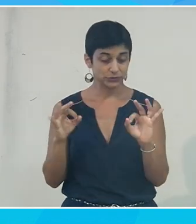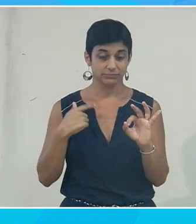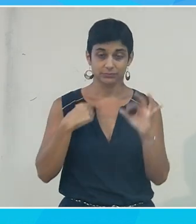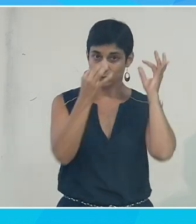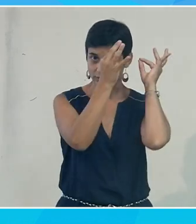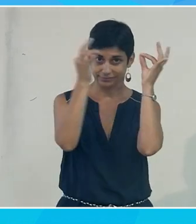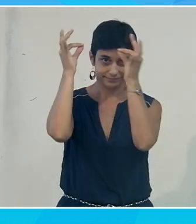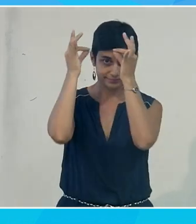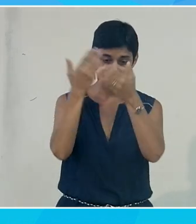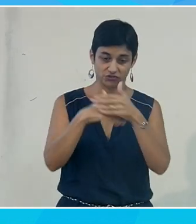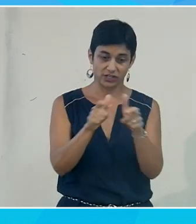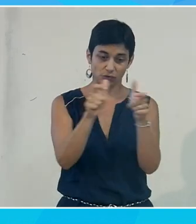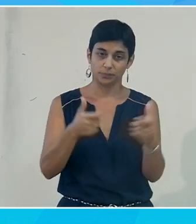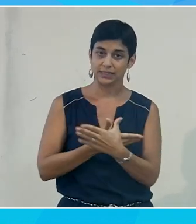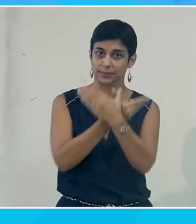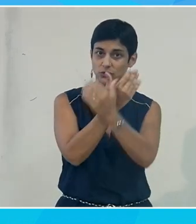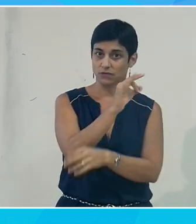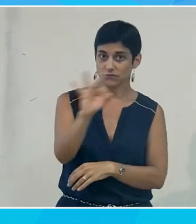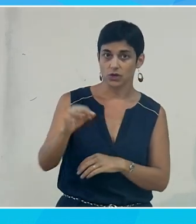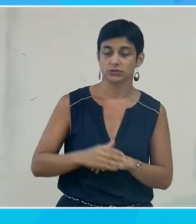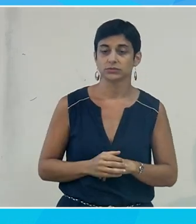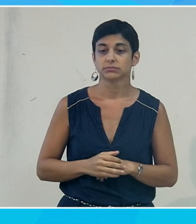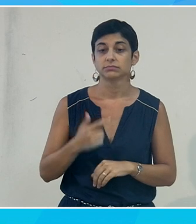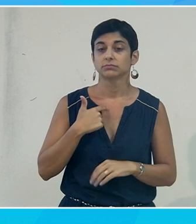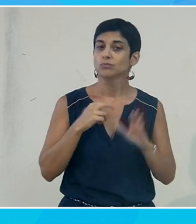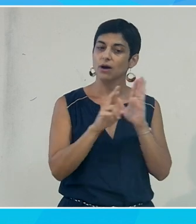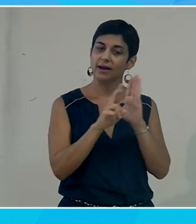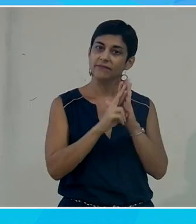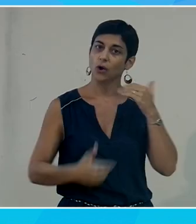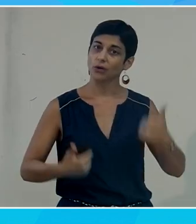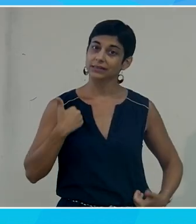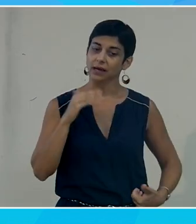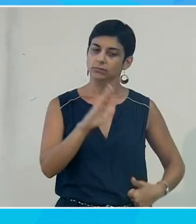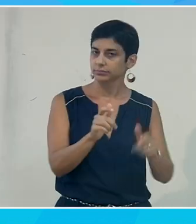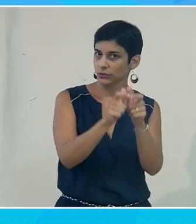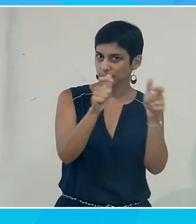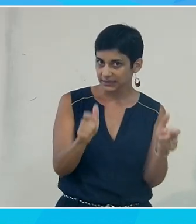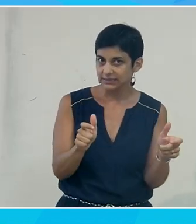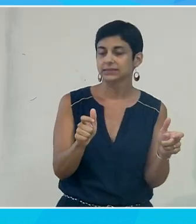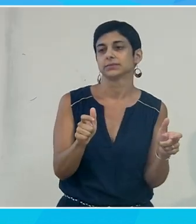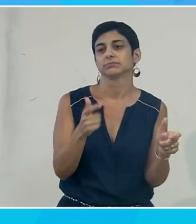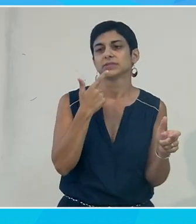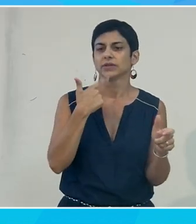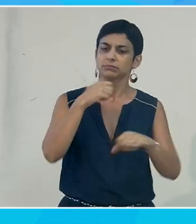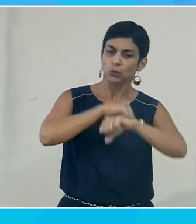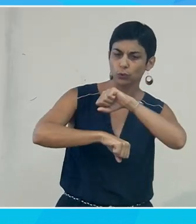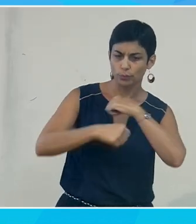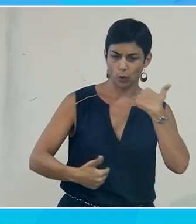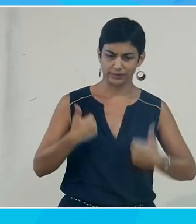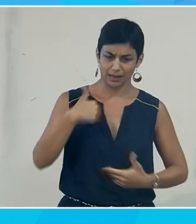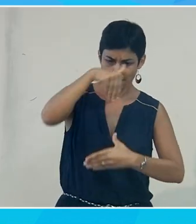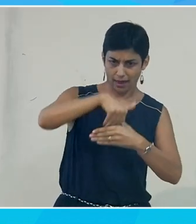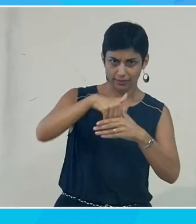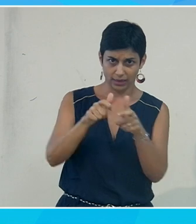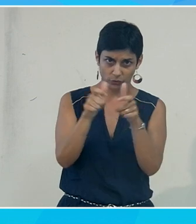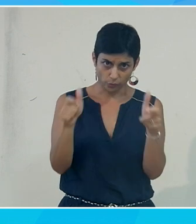casquette chez Microsoft France, puisque je suis à la fois le référent handicap de l'entreprise, donc je m'occupe du handicap en interne,